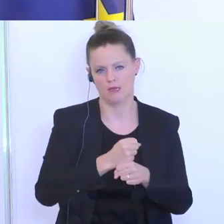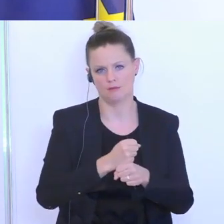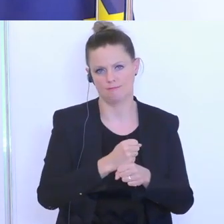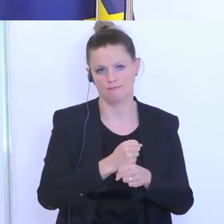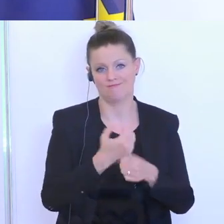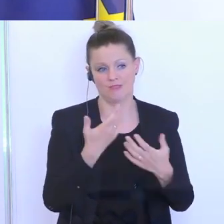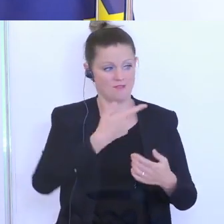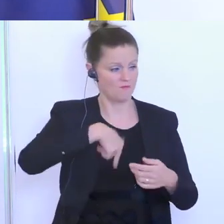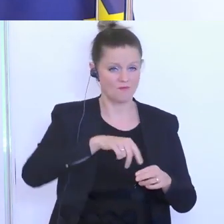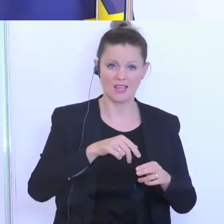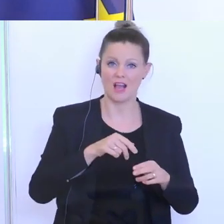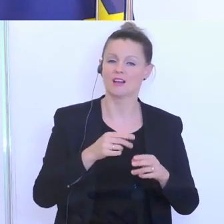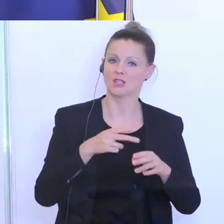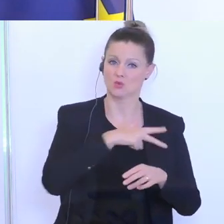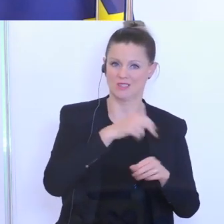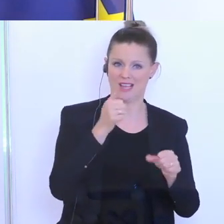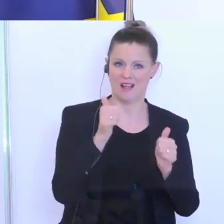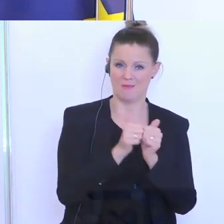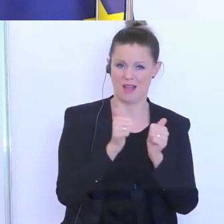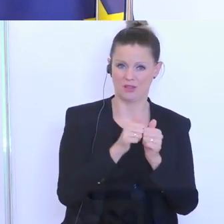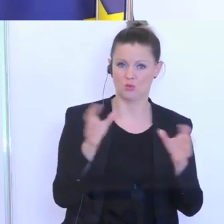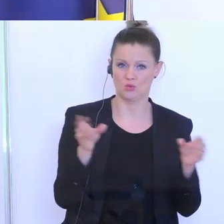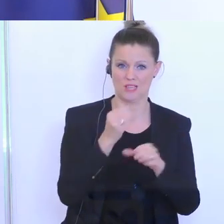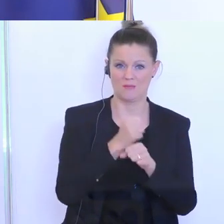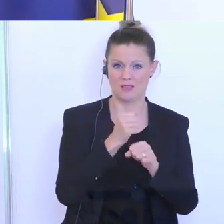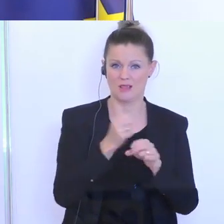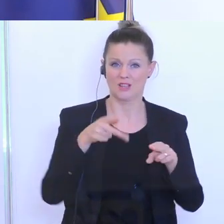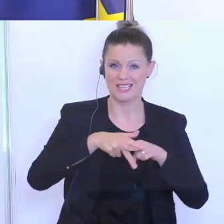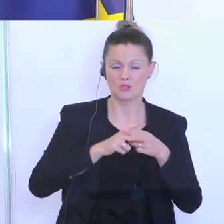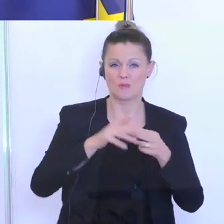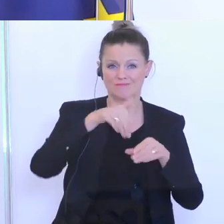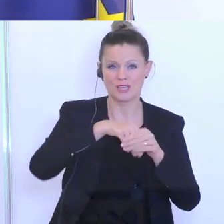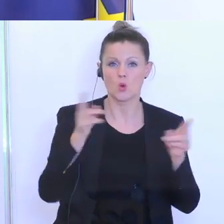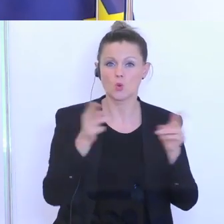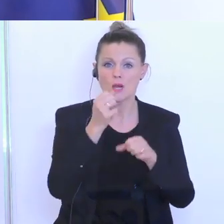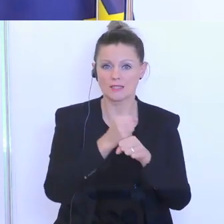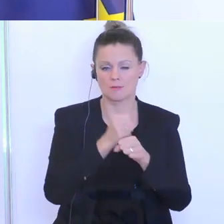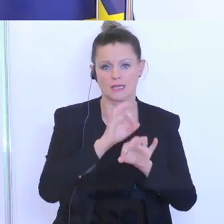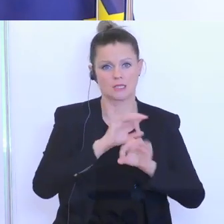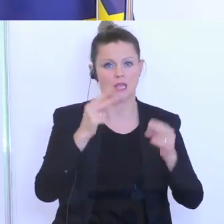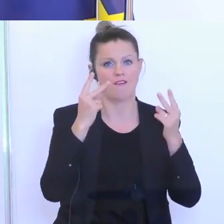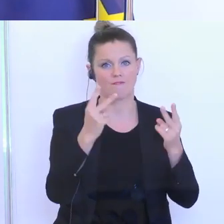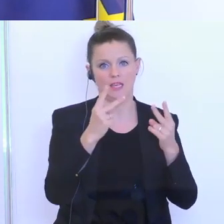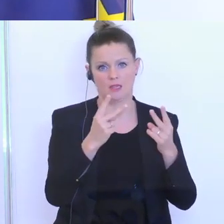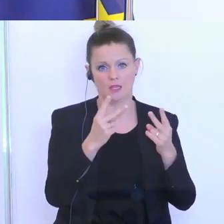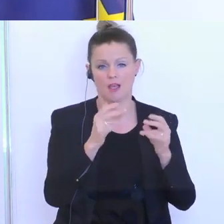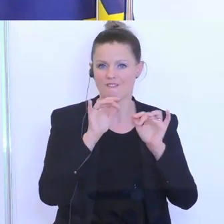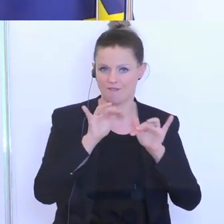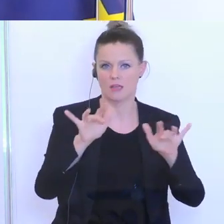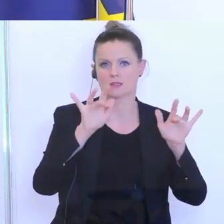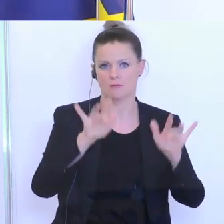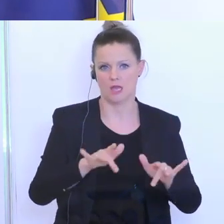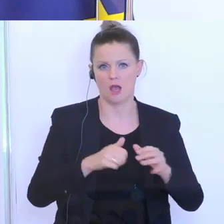Instrument, das wir gemeinsam mit den Sozialpartnern schnell zur Verfügung gestellt haben, war wichtig und rasch und ist wirksam.